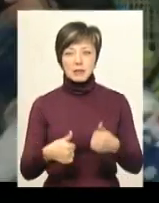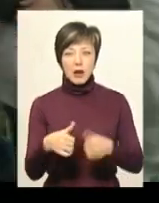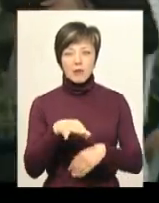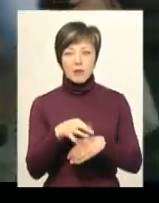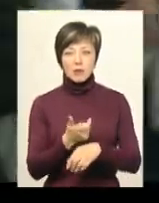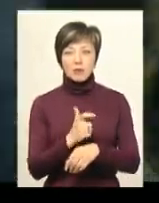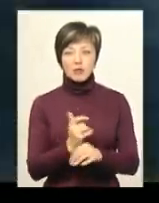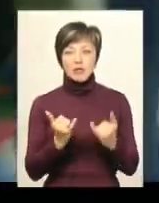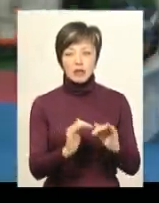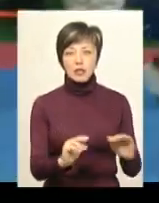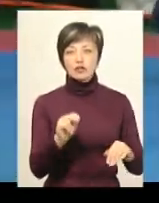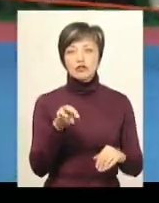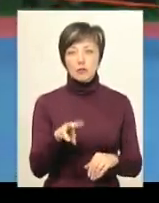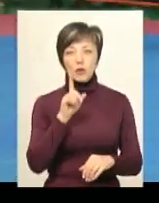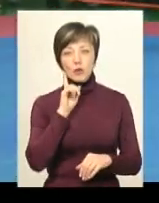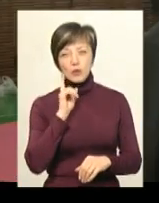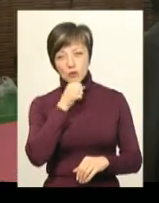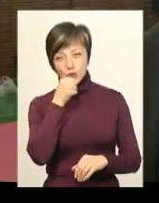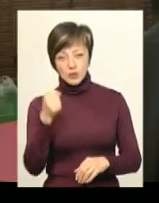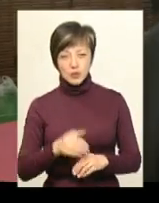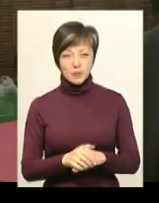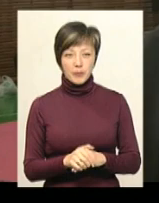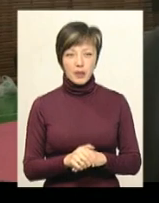проводяться більше для дітей, аніж для юніорів чи дорослих.